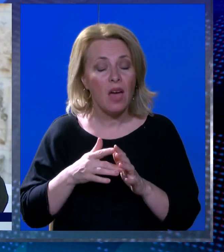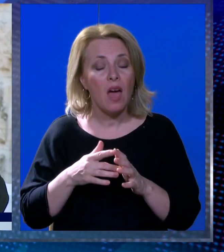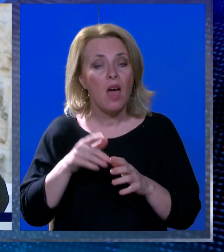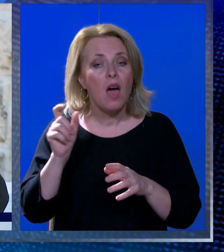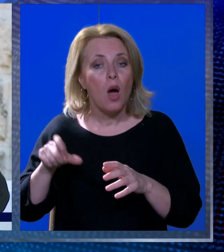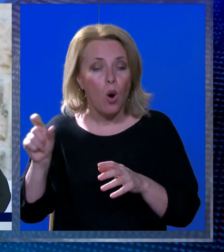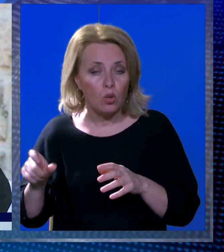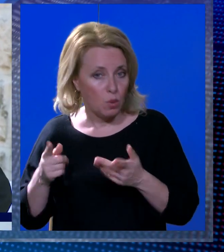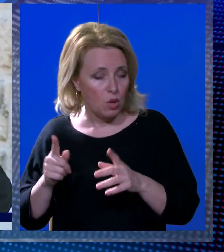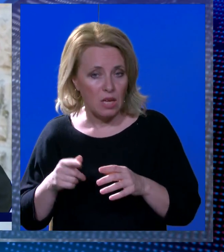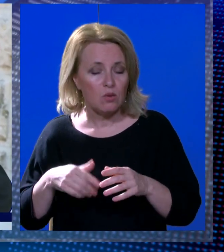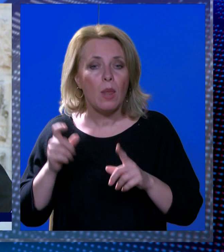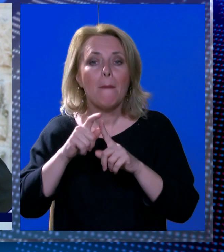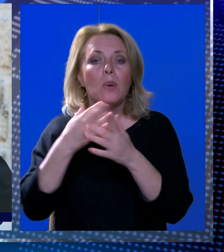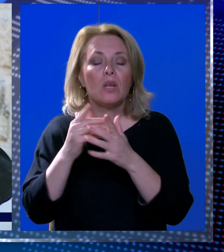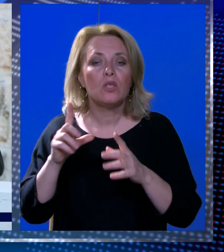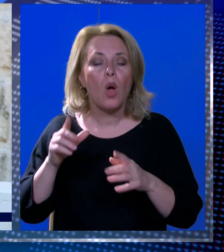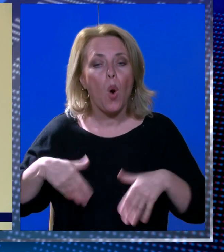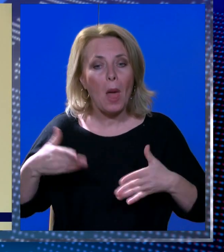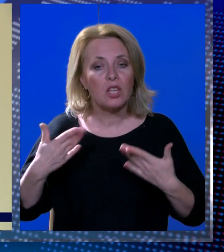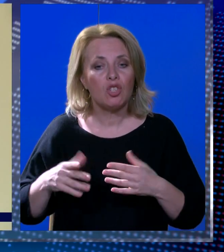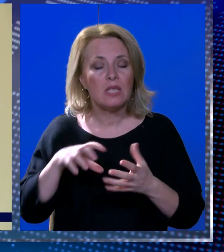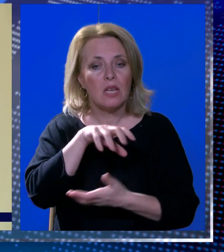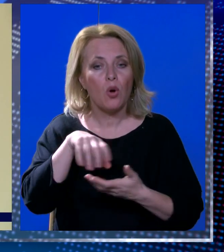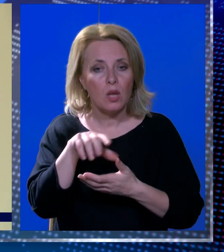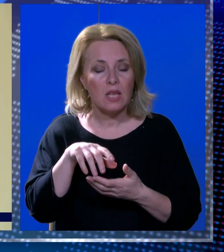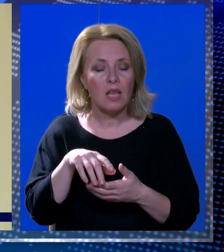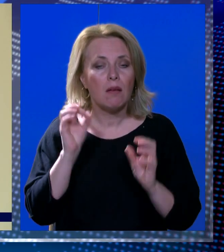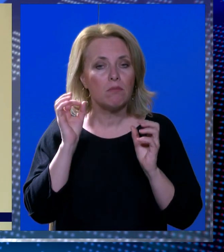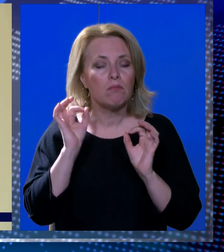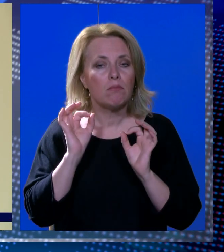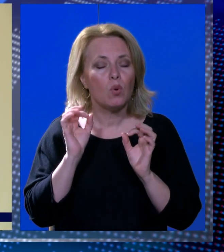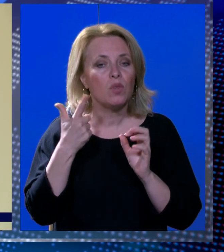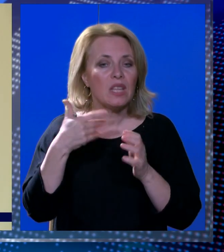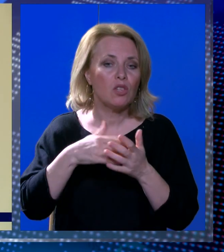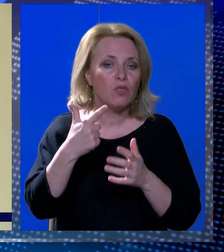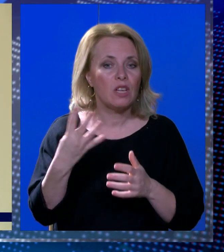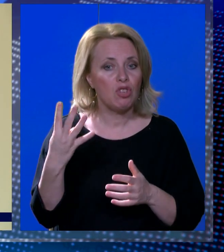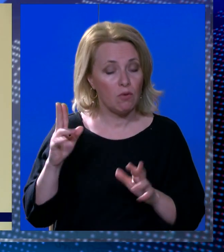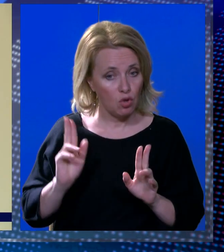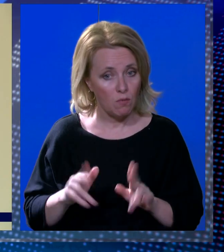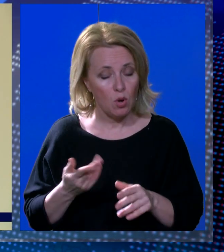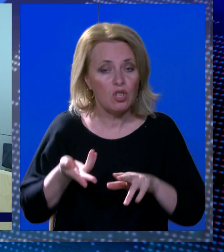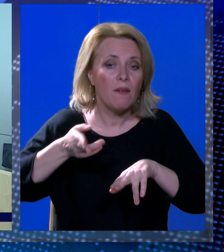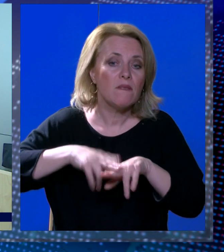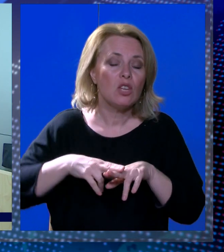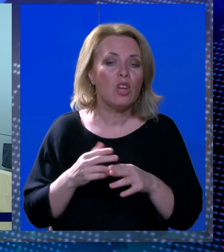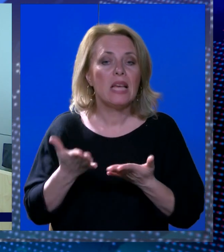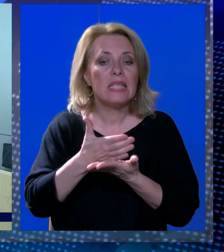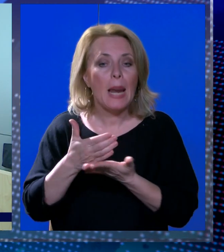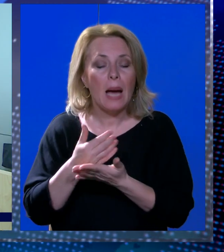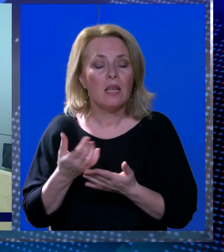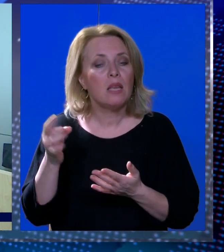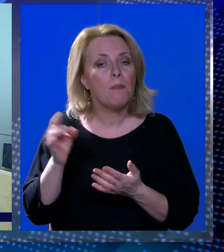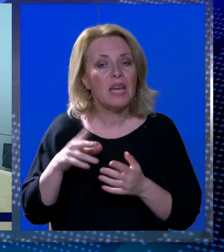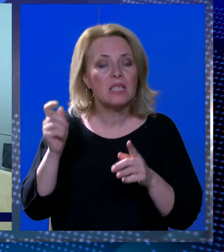koji više nisu na poreznoj olakšici roditelja, dobra je vijest da ću u 2024. moći više zaraditi bez plaćanja